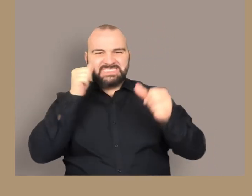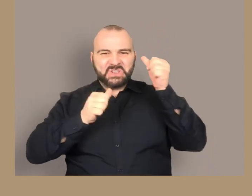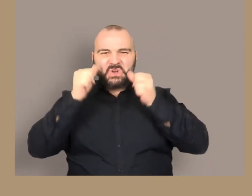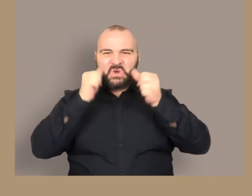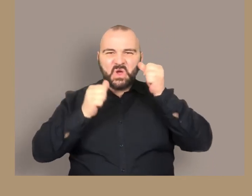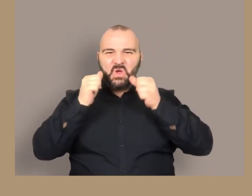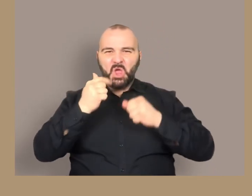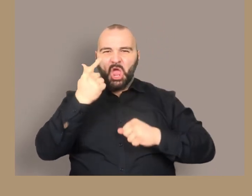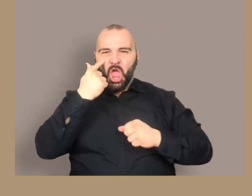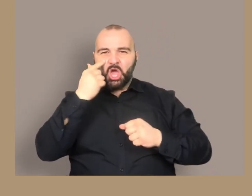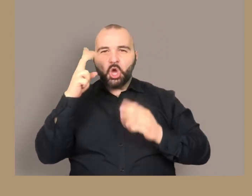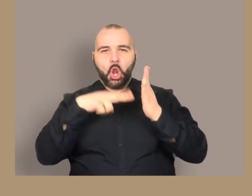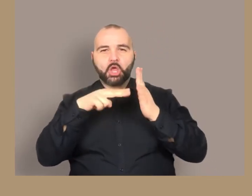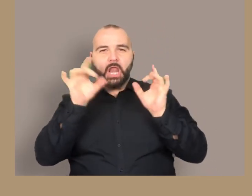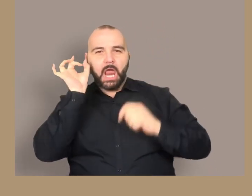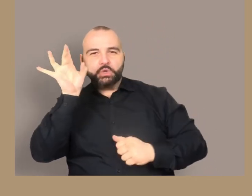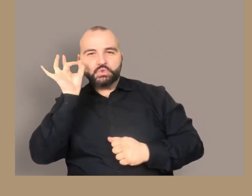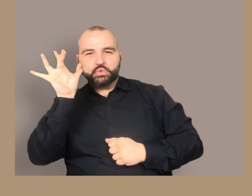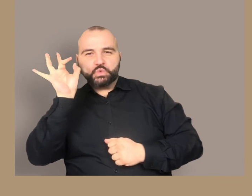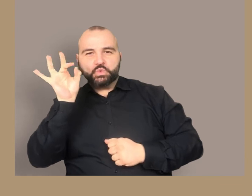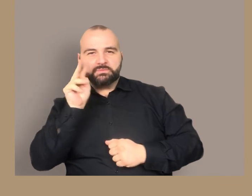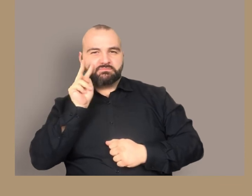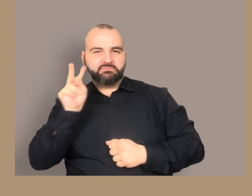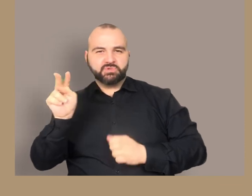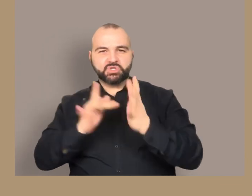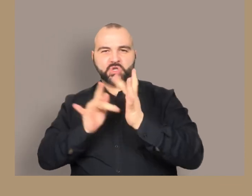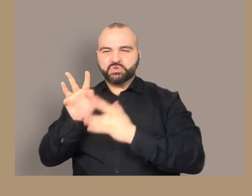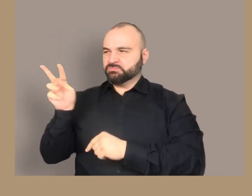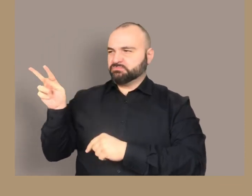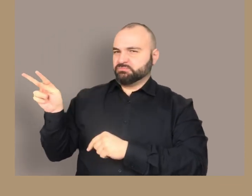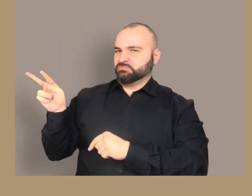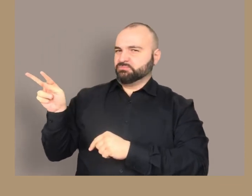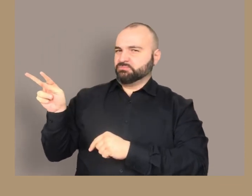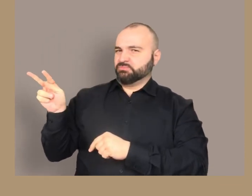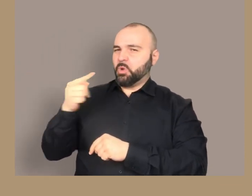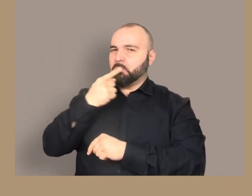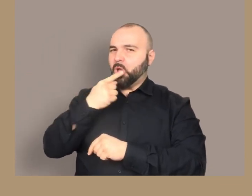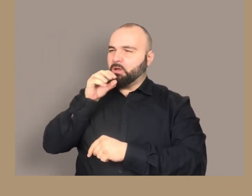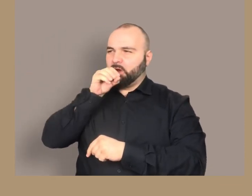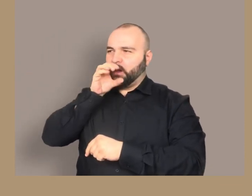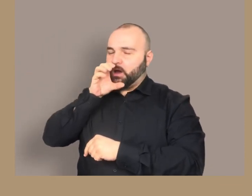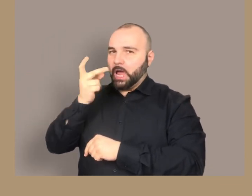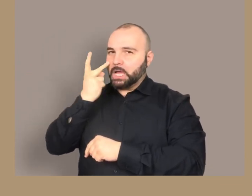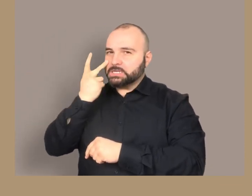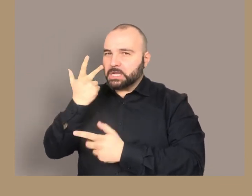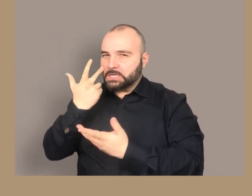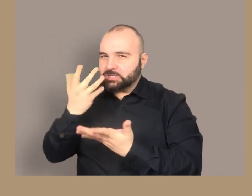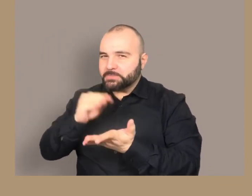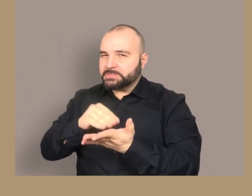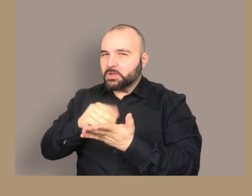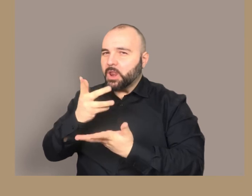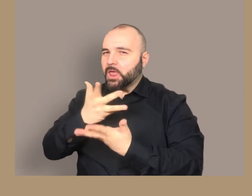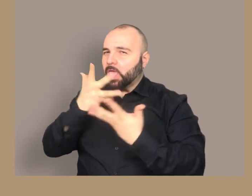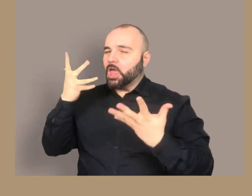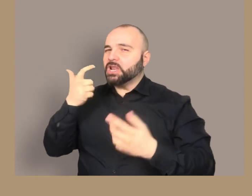gli occhi azzurri fissano Cristo. Il naso è irregolare e le labbra aperte, in una smorfia, permettono di